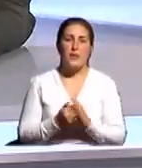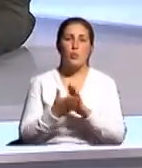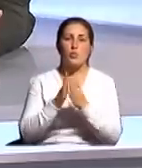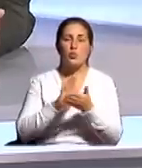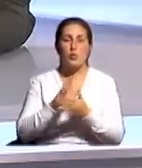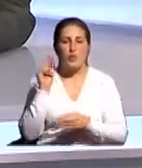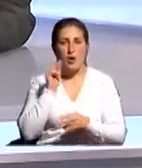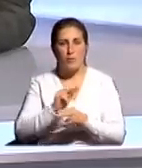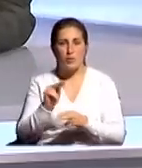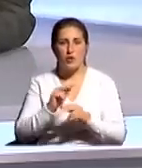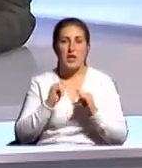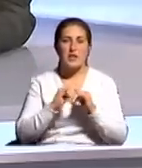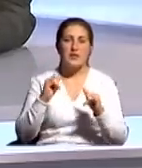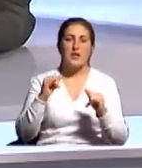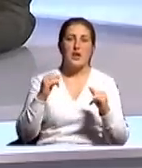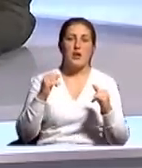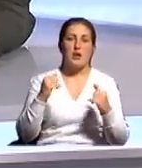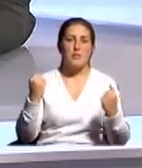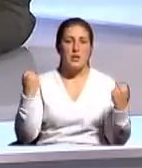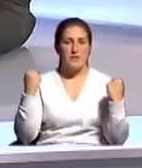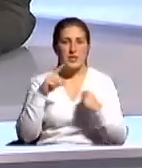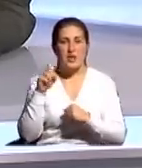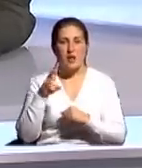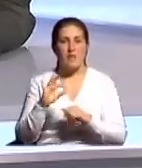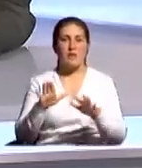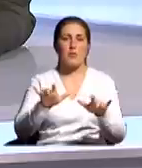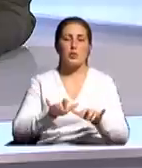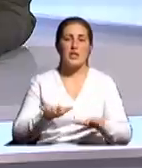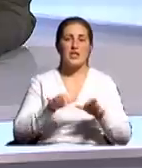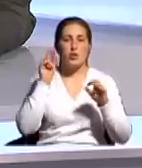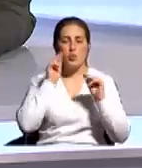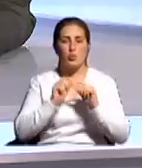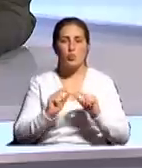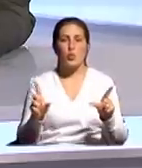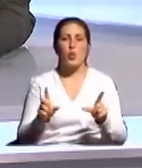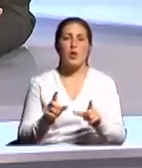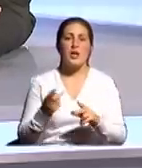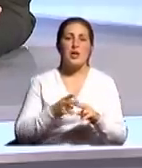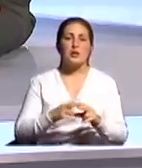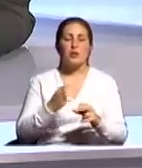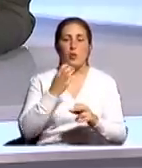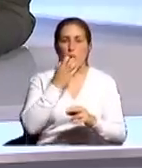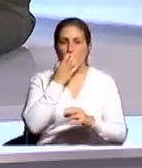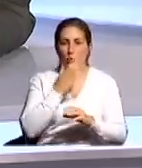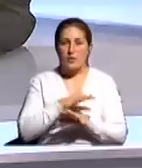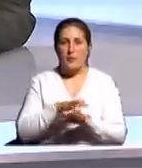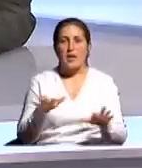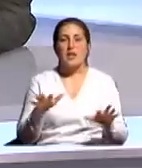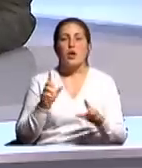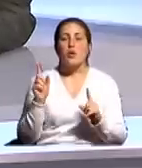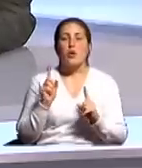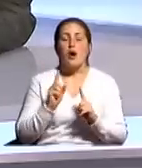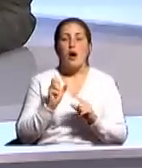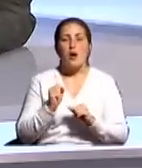обучения, то есть развитие спортивных залов, это компьютеризация школ, это утепление. Что касается